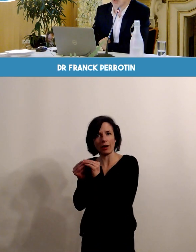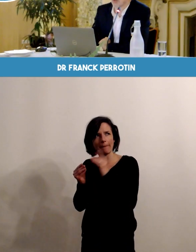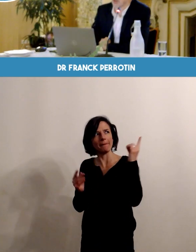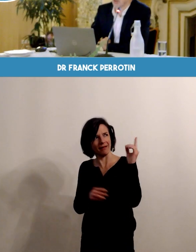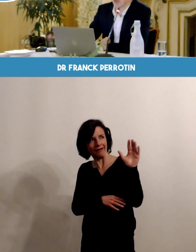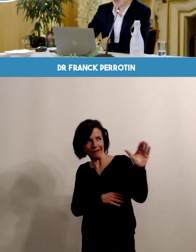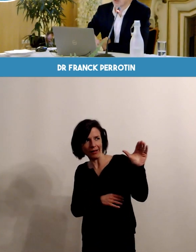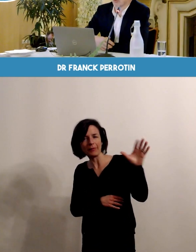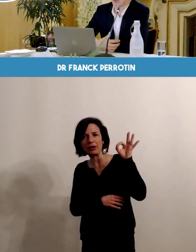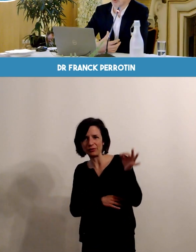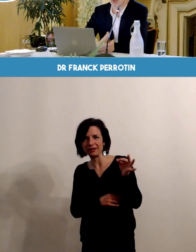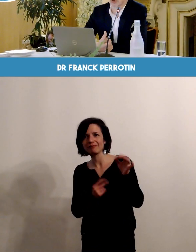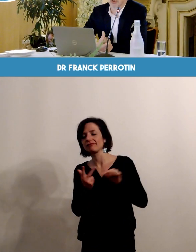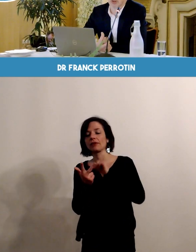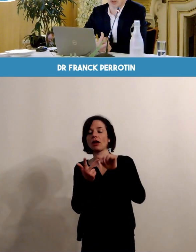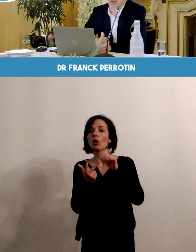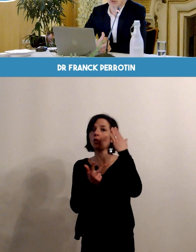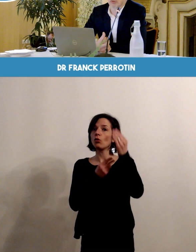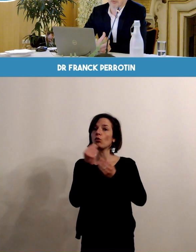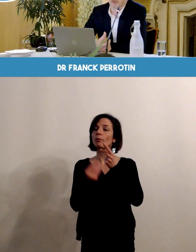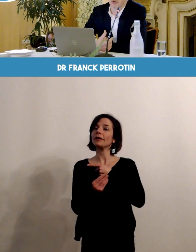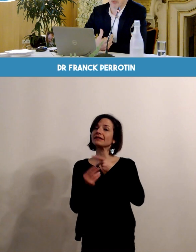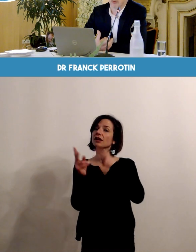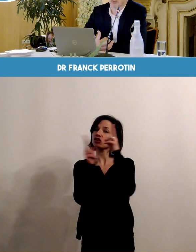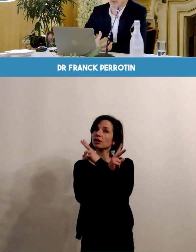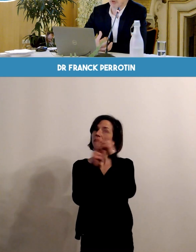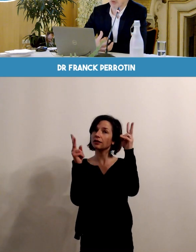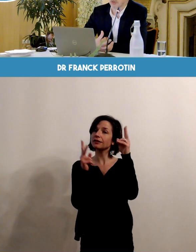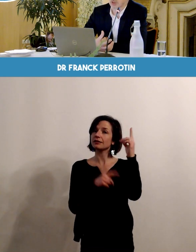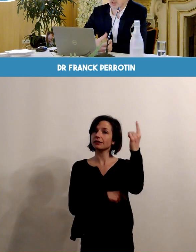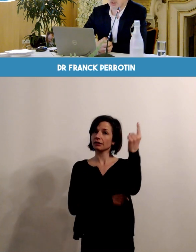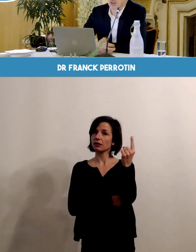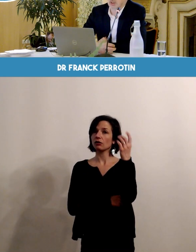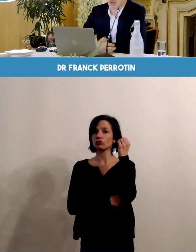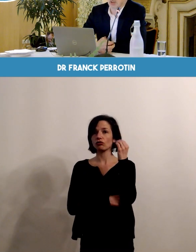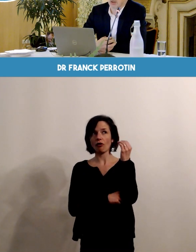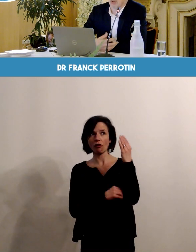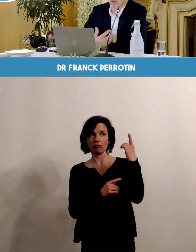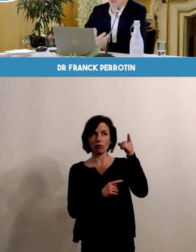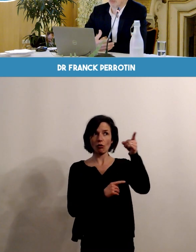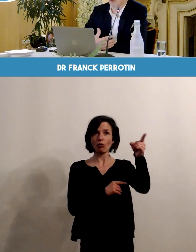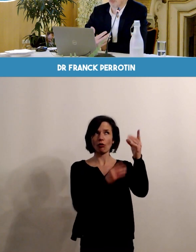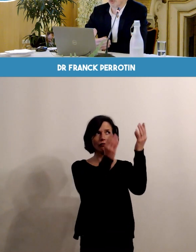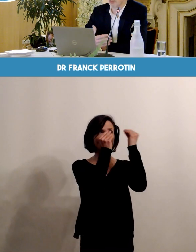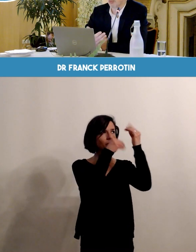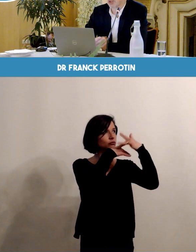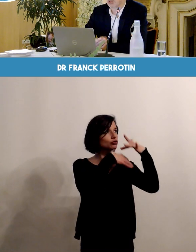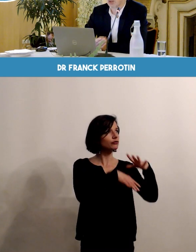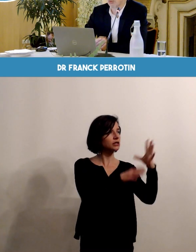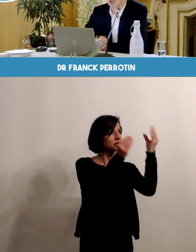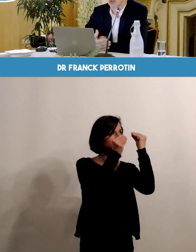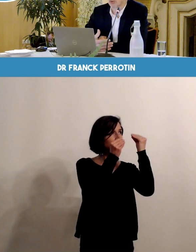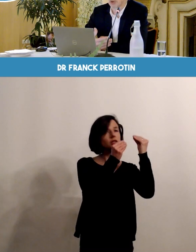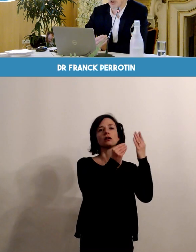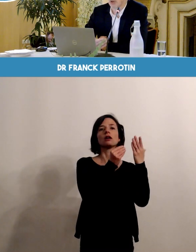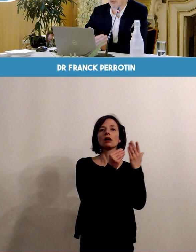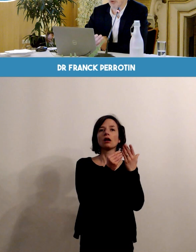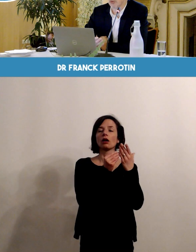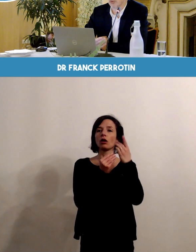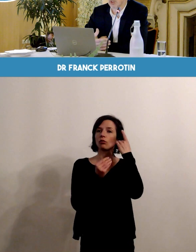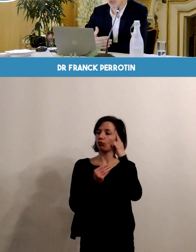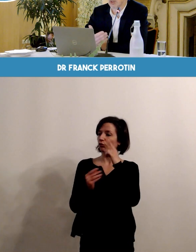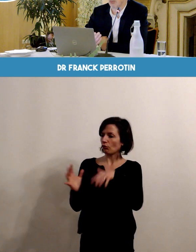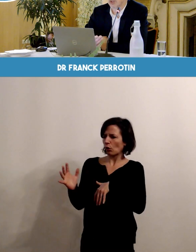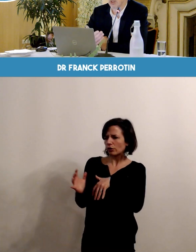généraliste. Un certain nombre de médecins généralistes sont formés au suivi des grossesses. Ils peuvent suivre pendant une partie de la grossesse. En général,